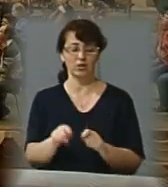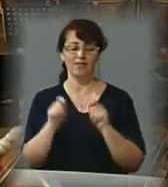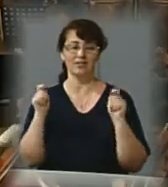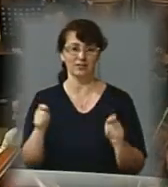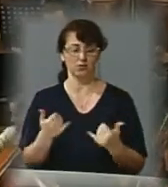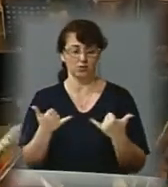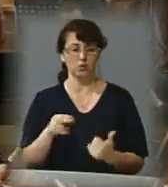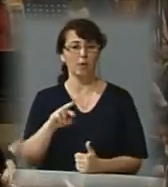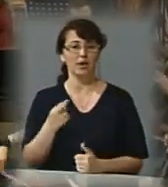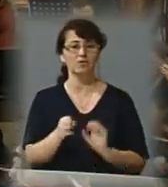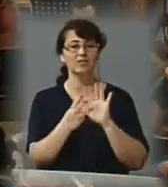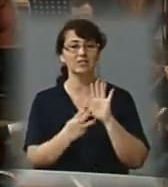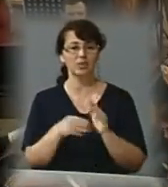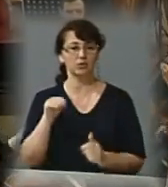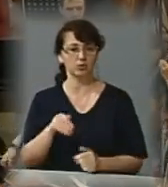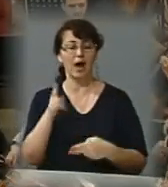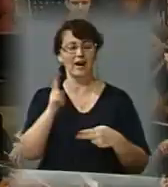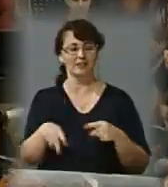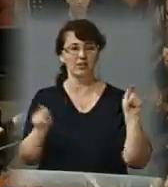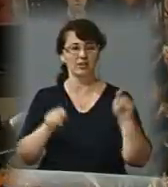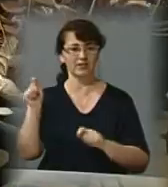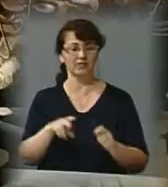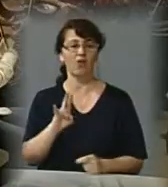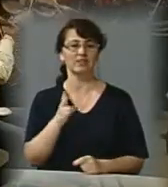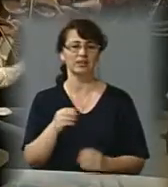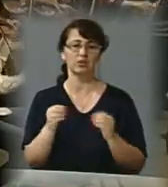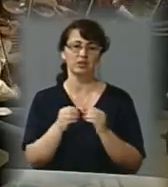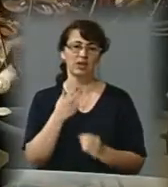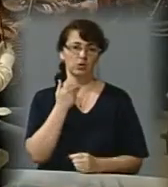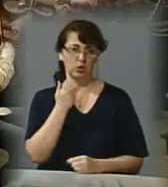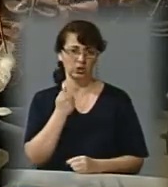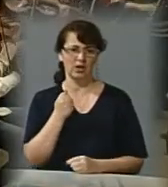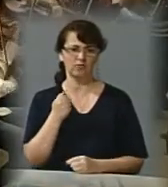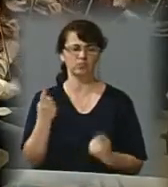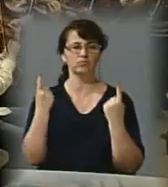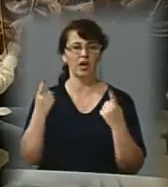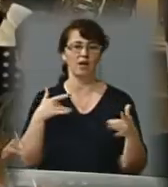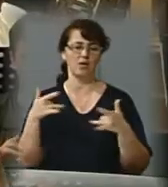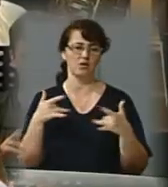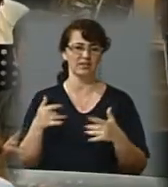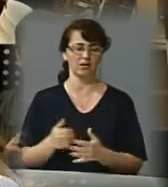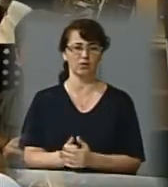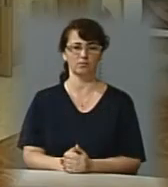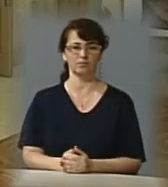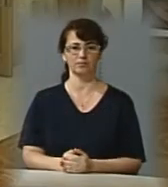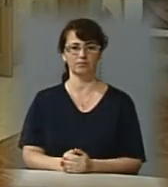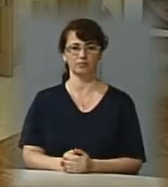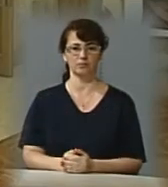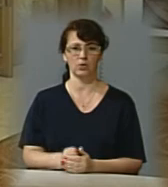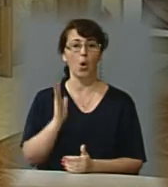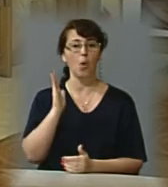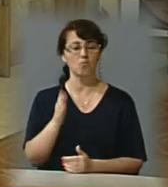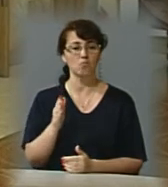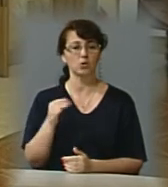'ятницю, 18 травня, а завершиться фестиваль у неділю, 10 червня, гала концерту. Будуть